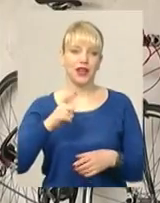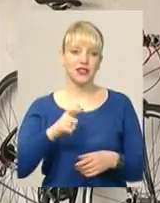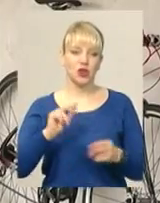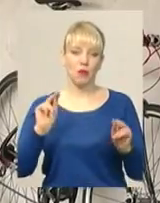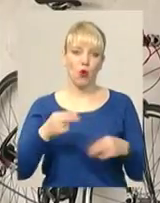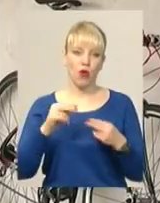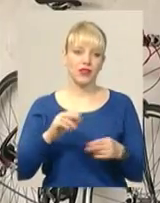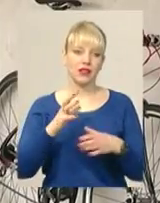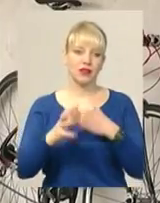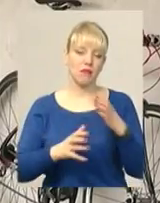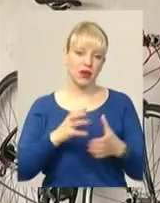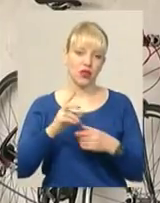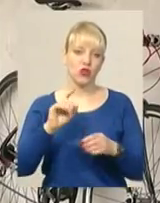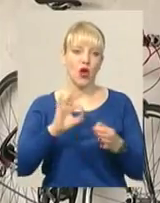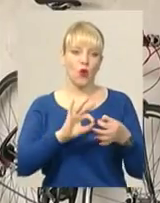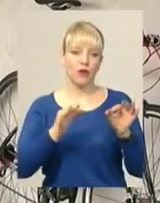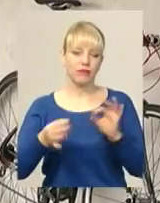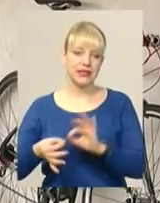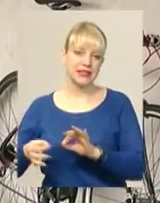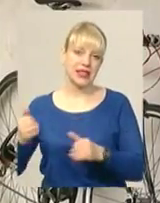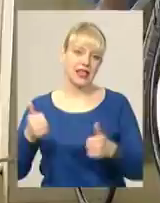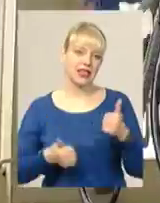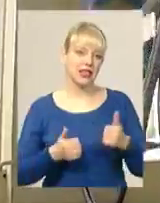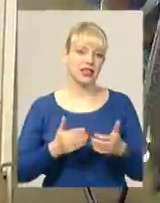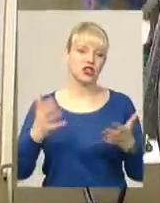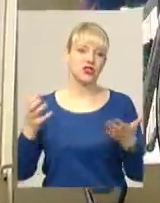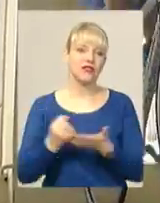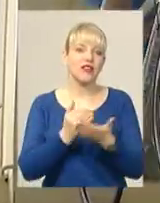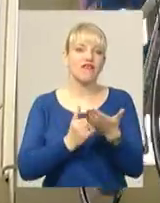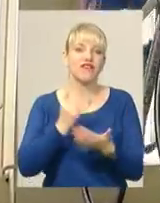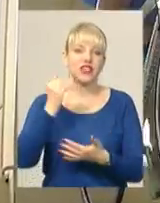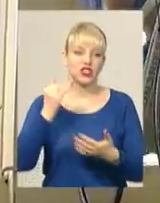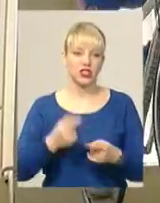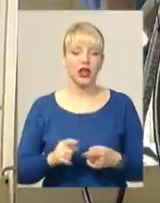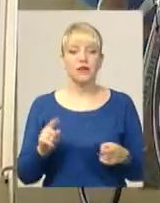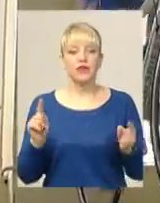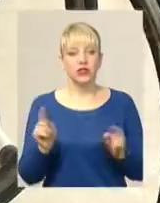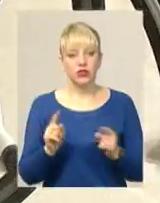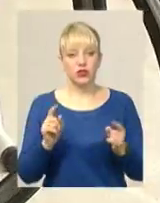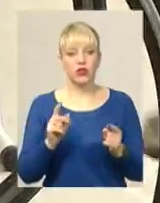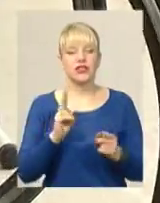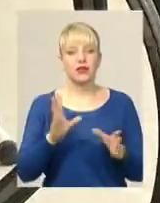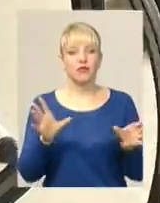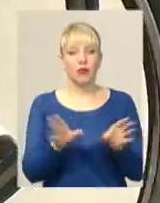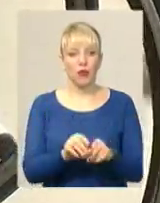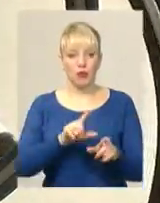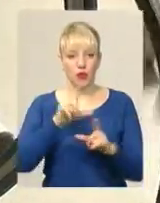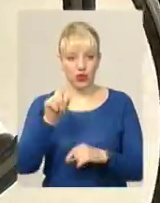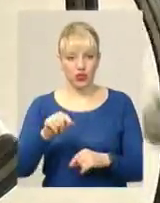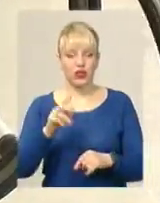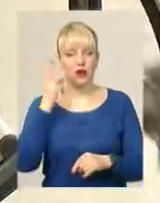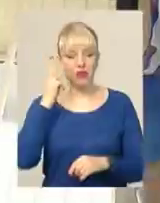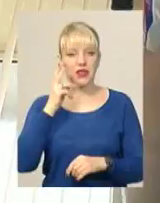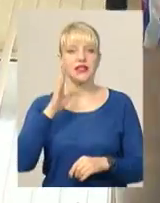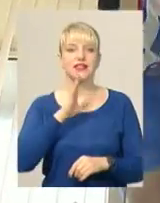Олімпійські ігри і добиватися найвищих висот. З ким доведеться їхати за медалі української гімназіади, хмельницькі велосипедистки